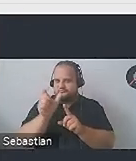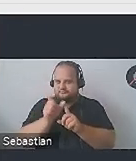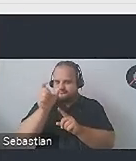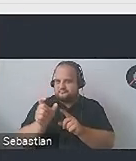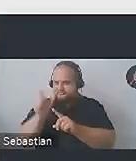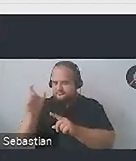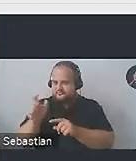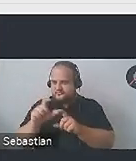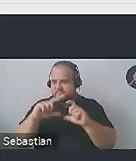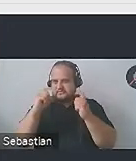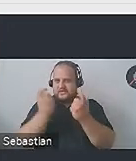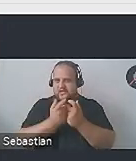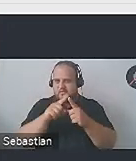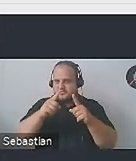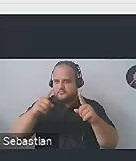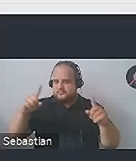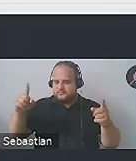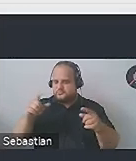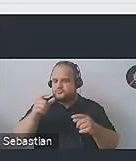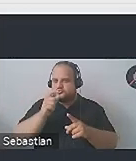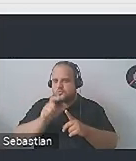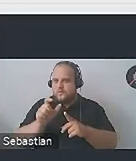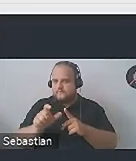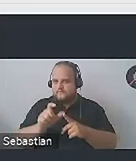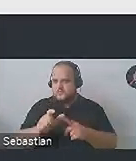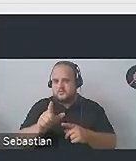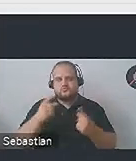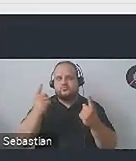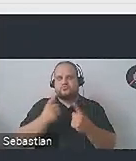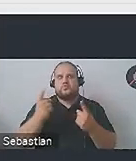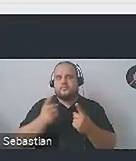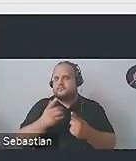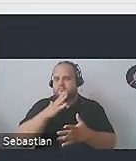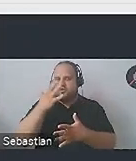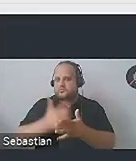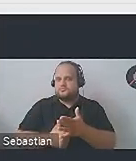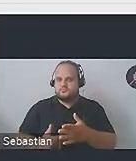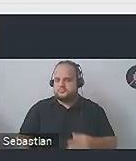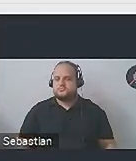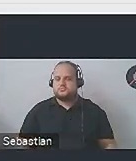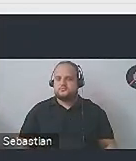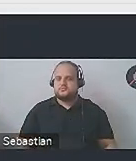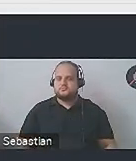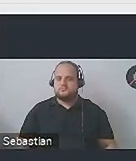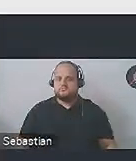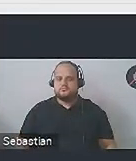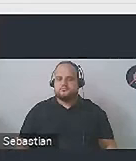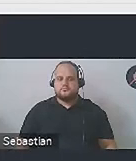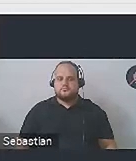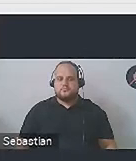cały ciąg dalszy długiego słowa, jest rewelacyjną korzyścią. Warto mieć to z tyłu głowy.